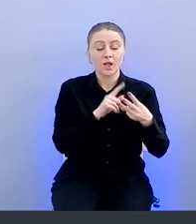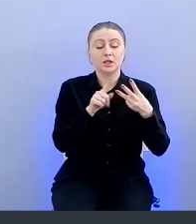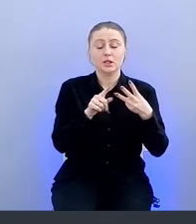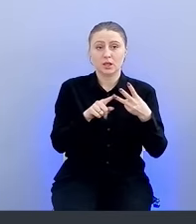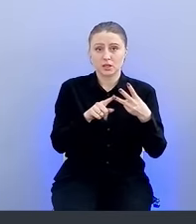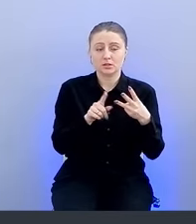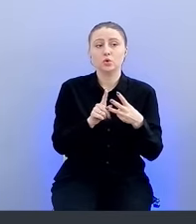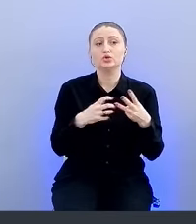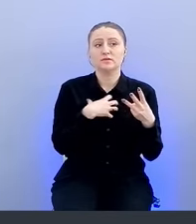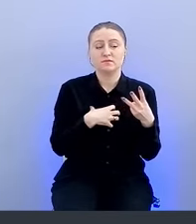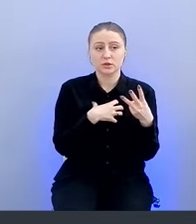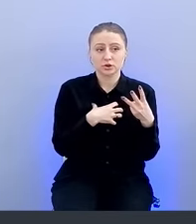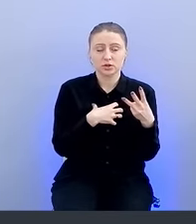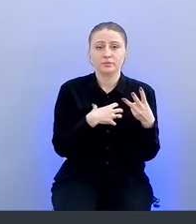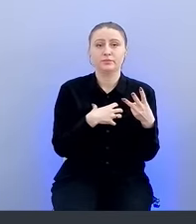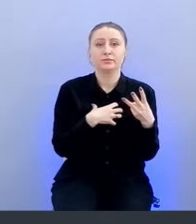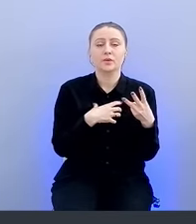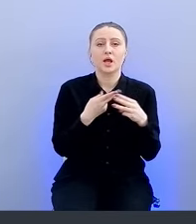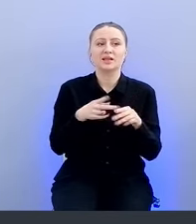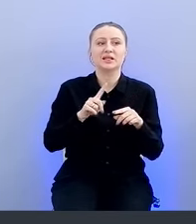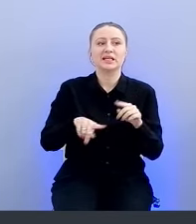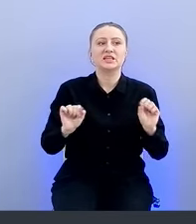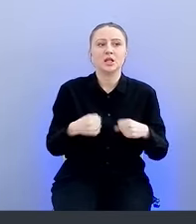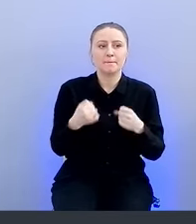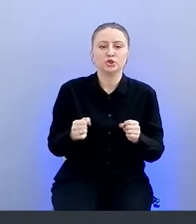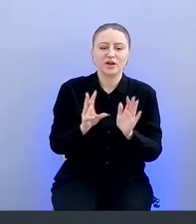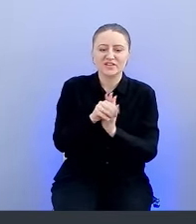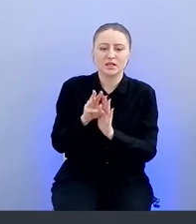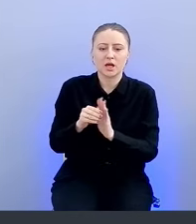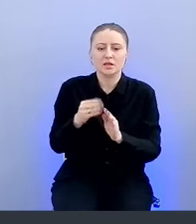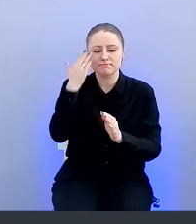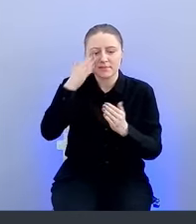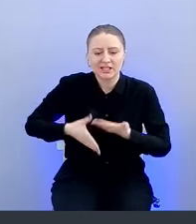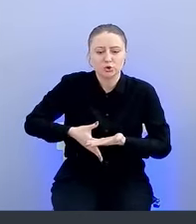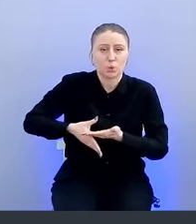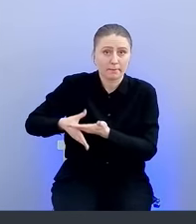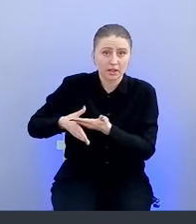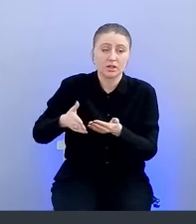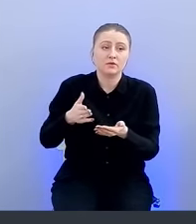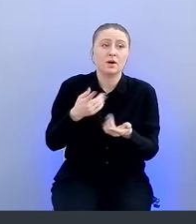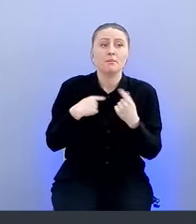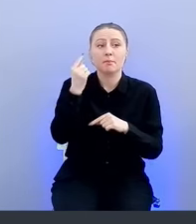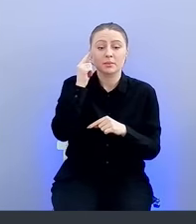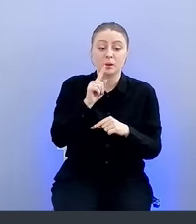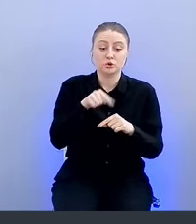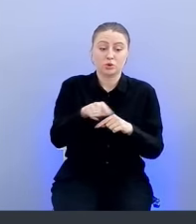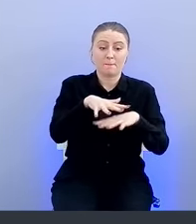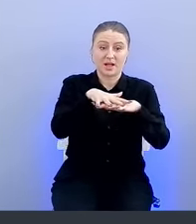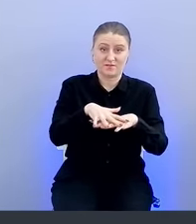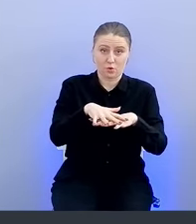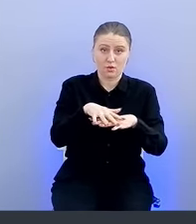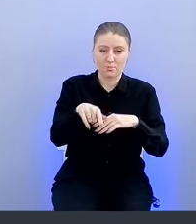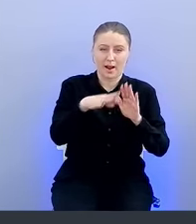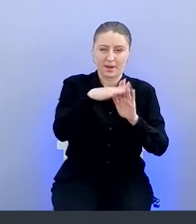Третье, немаловажное — это динамическое внедрение инструментов. То есть мы понимаем, что и платформа Application